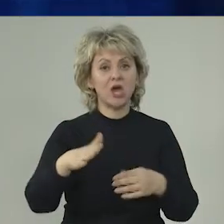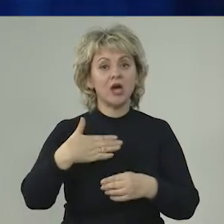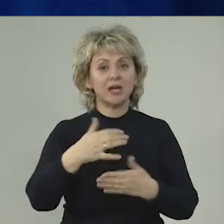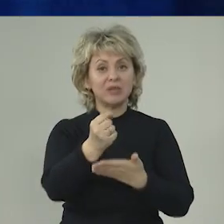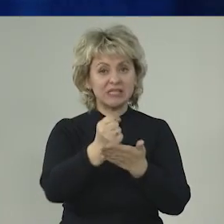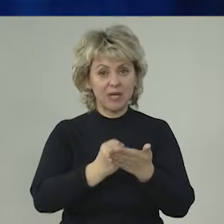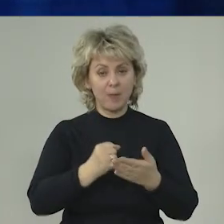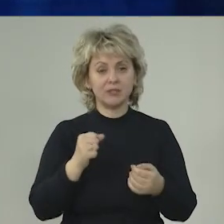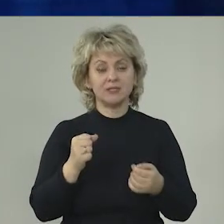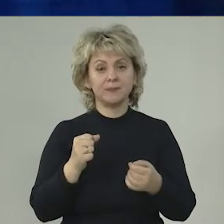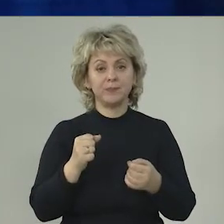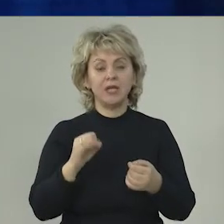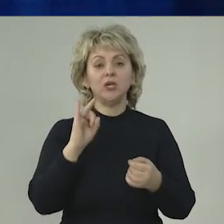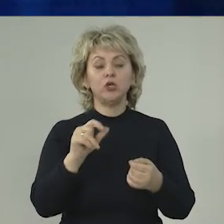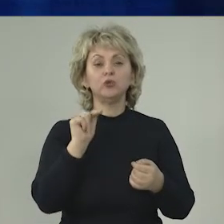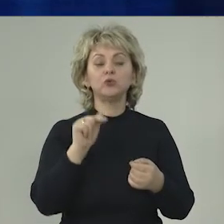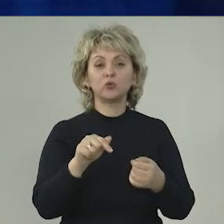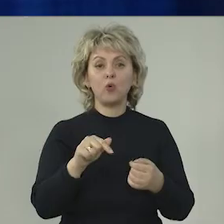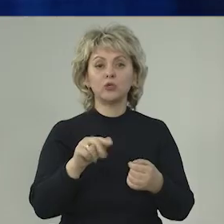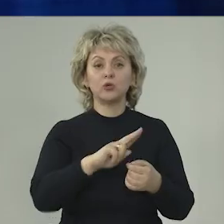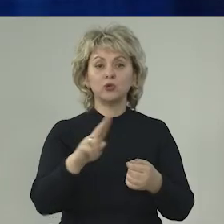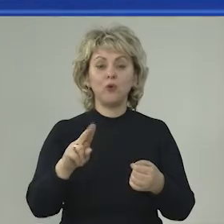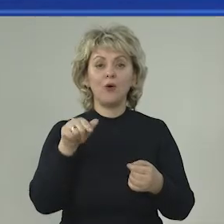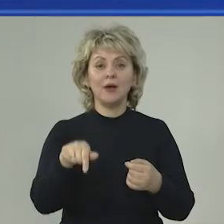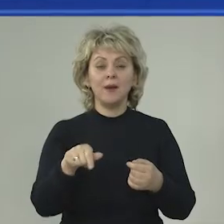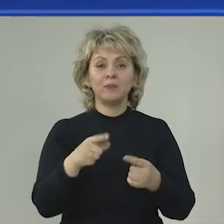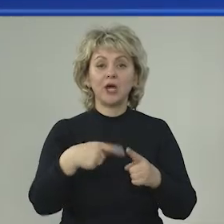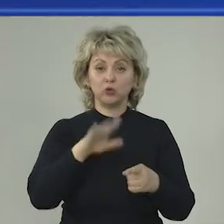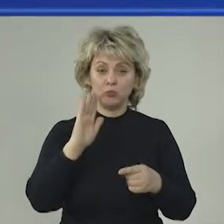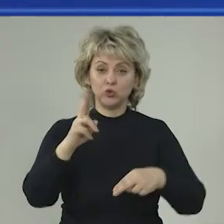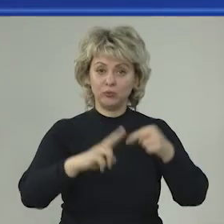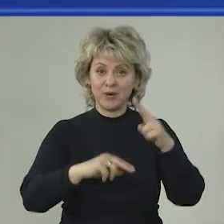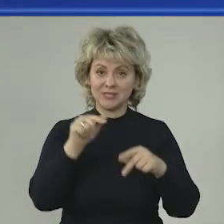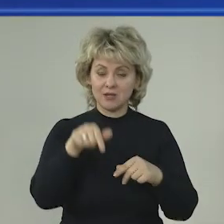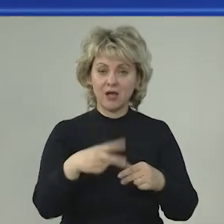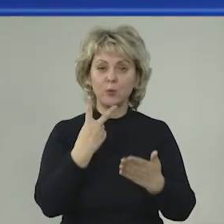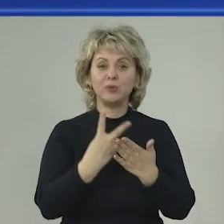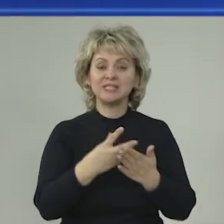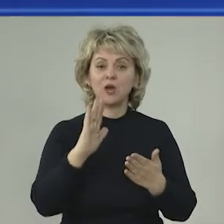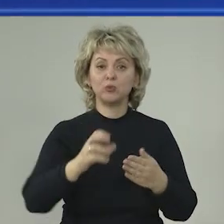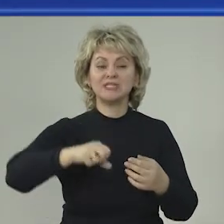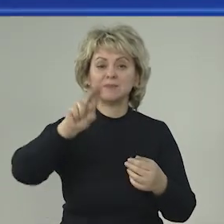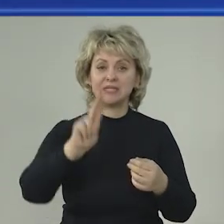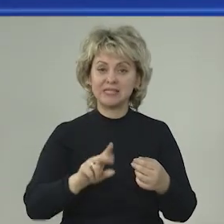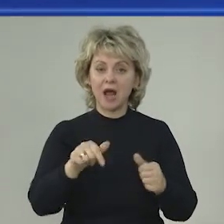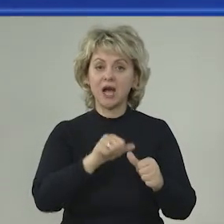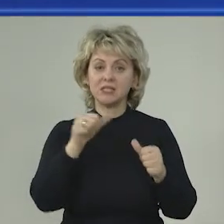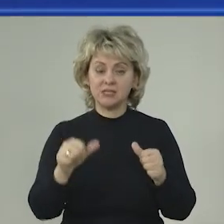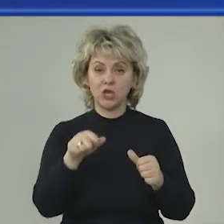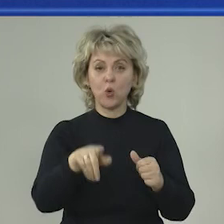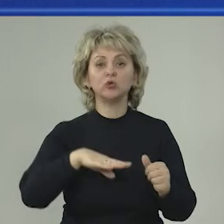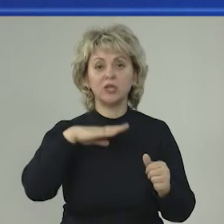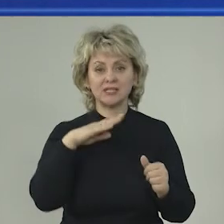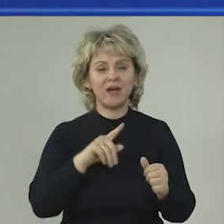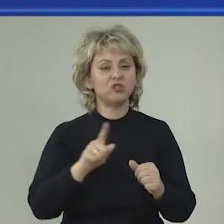рыбные запасы. И тот нерестовый канал, который будет построен, он был представлен специалистами отдельно,